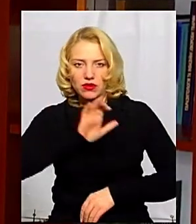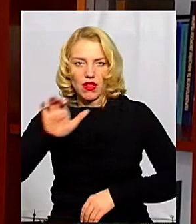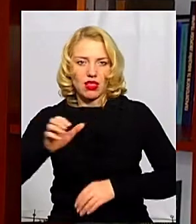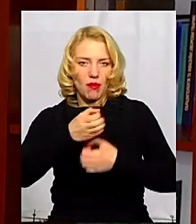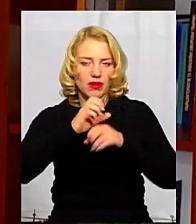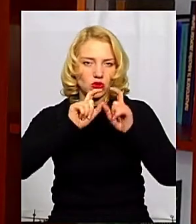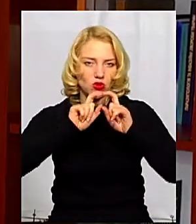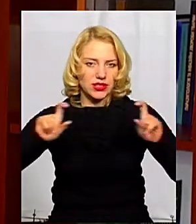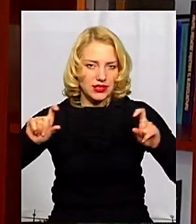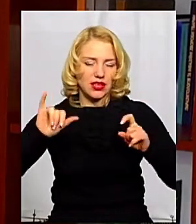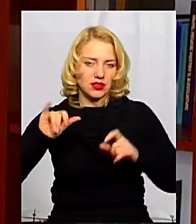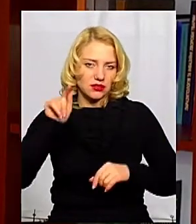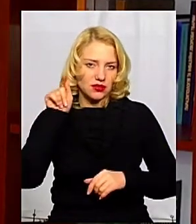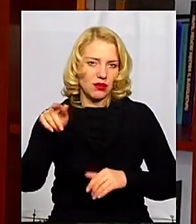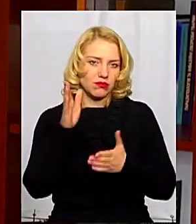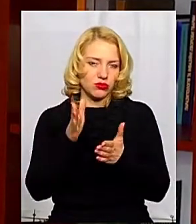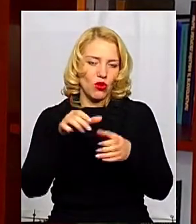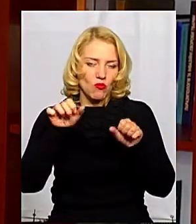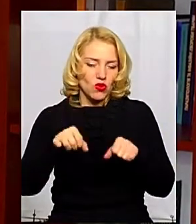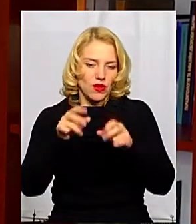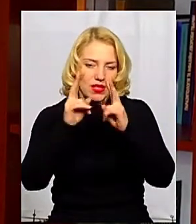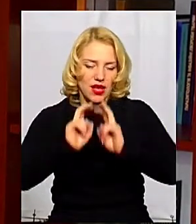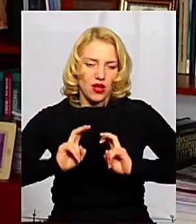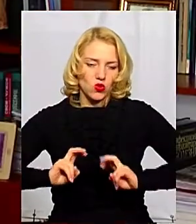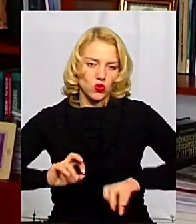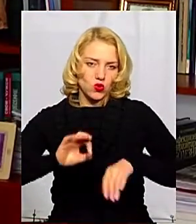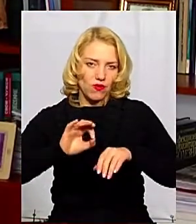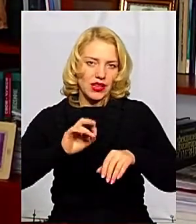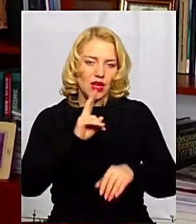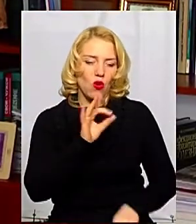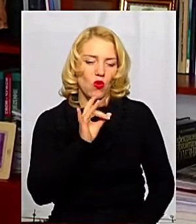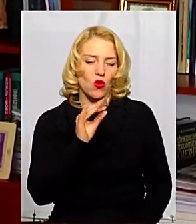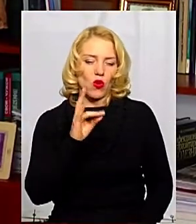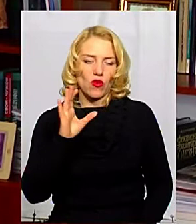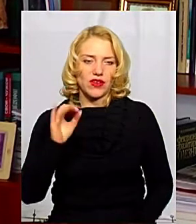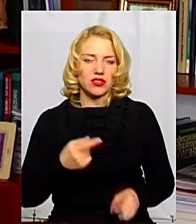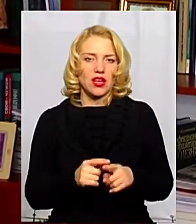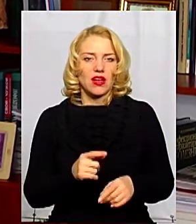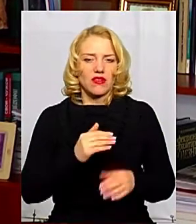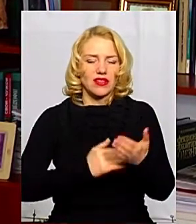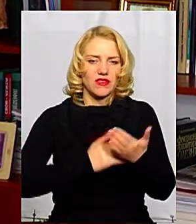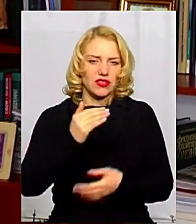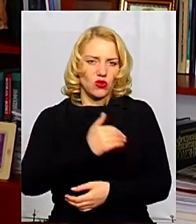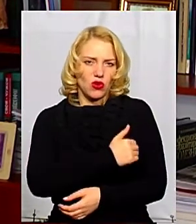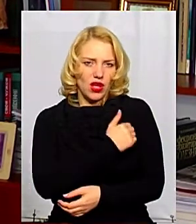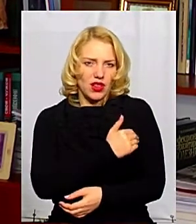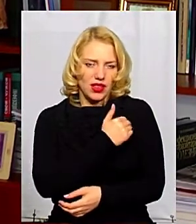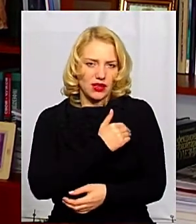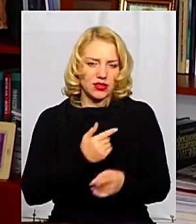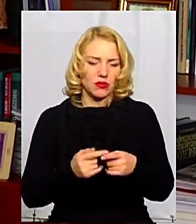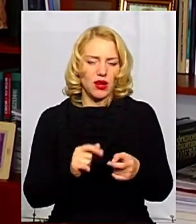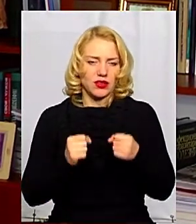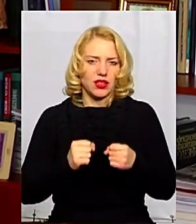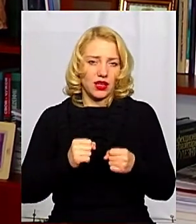вони вже мають можливість діагностувати коронавірус. Починається з високої лихоманки, кашель, нежить, дуже хлініка